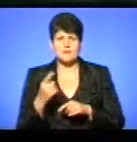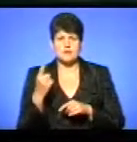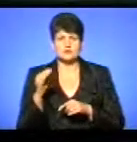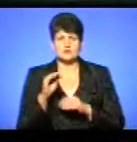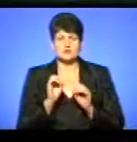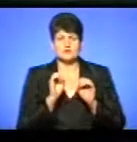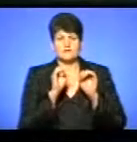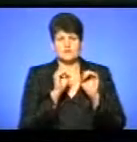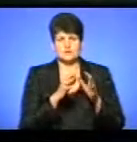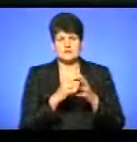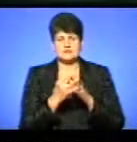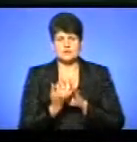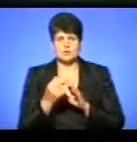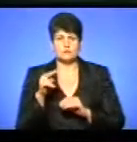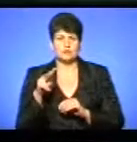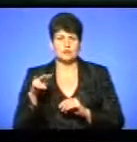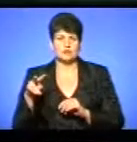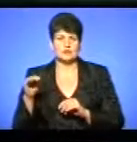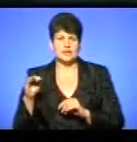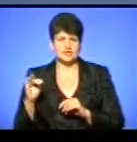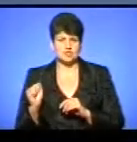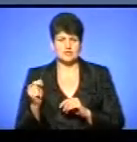хоспісу у селі Плотича Тернопільського району.